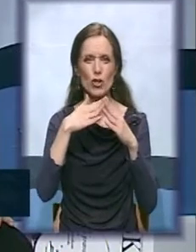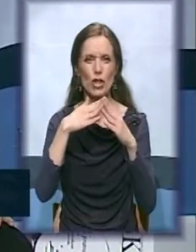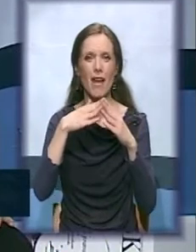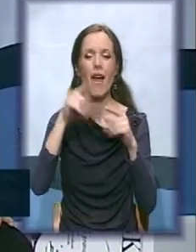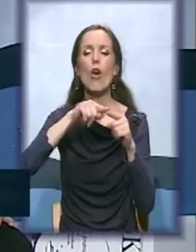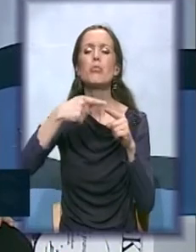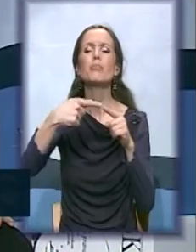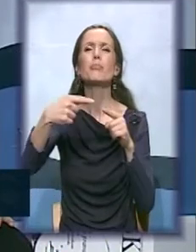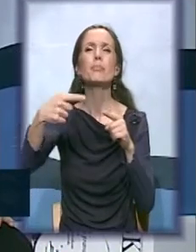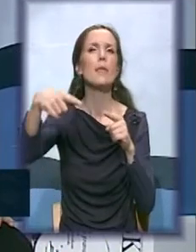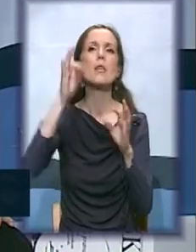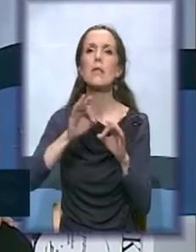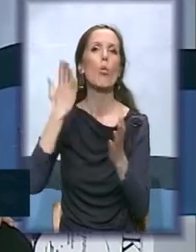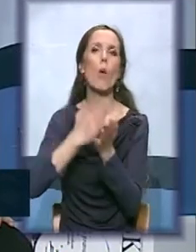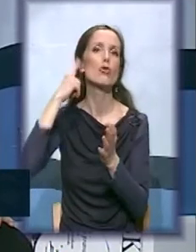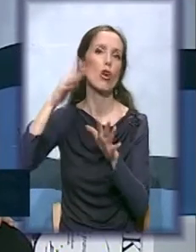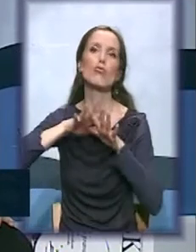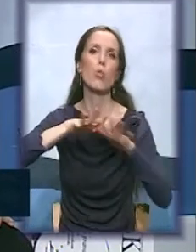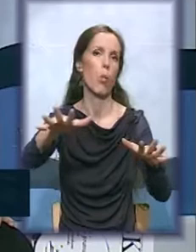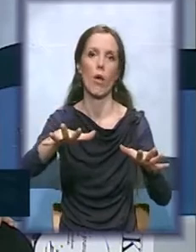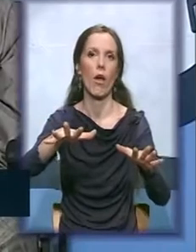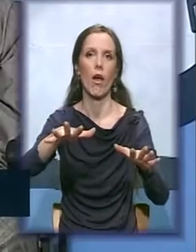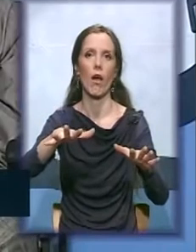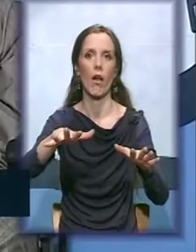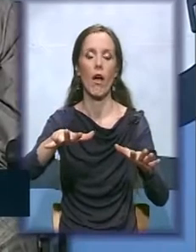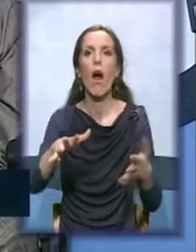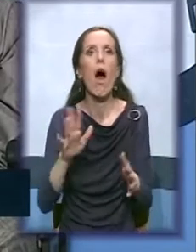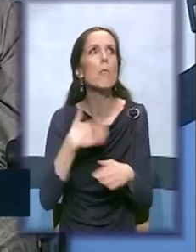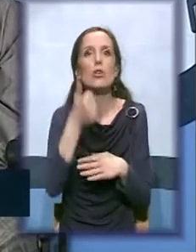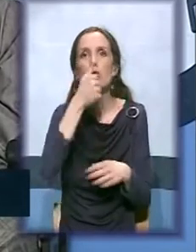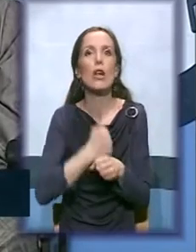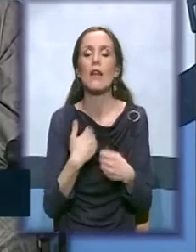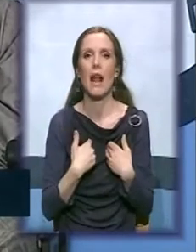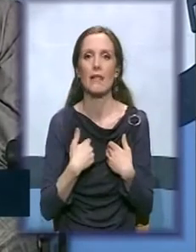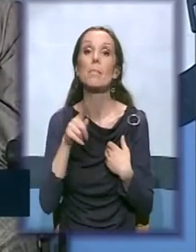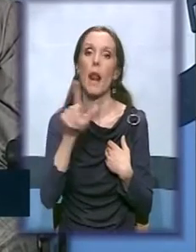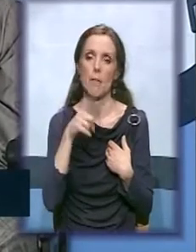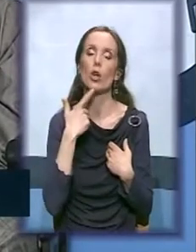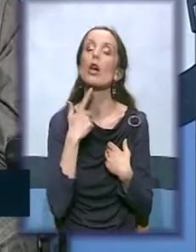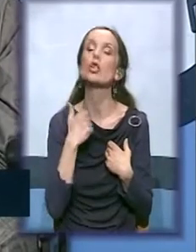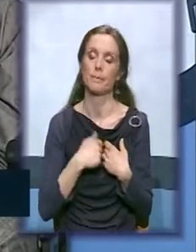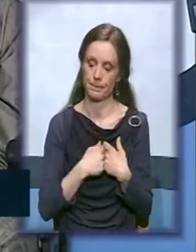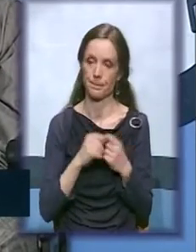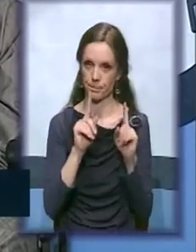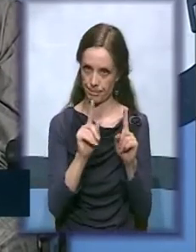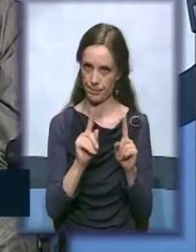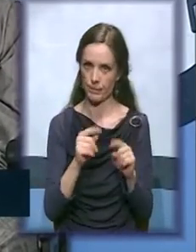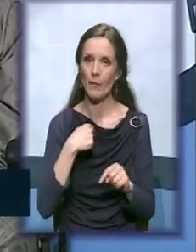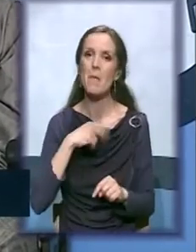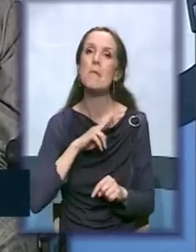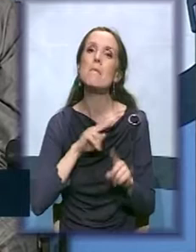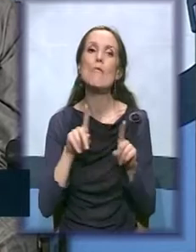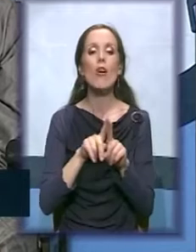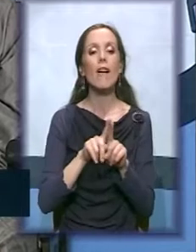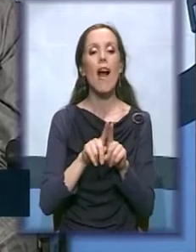se. A gde ću onda? Vidite, Cuko, mi imamo tu neku vrstu diskrecijnog